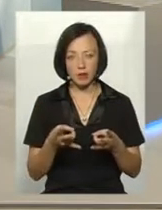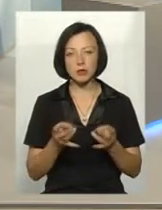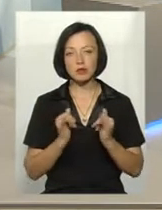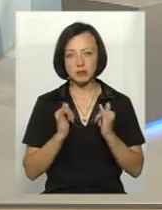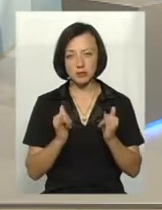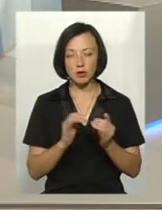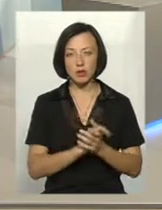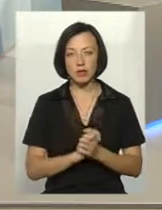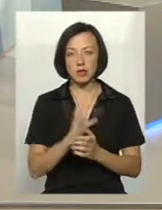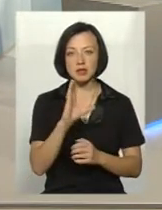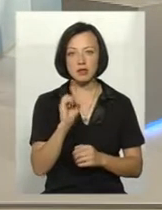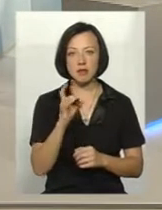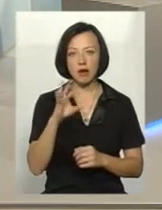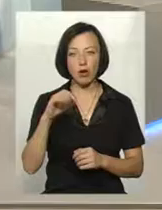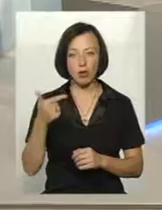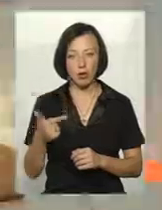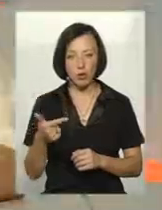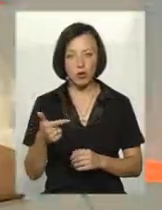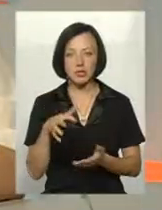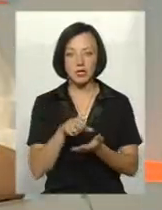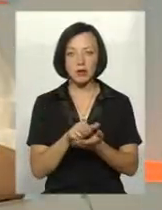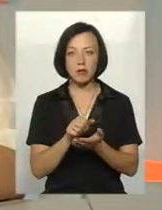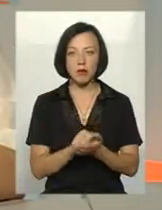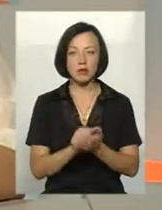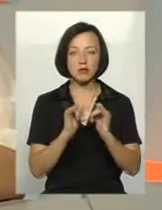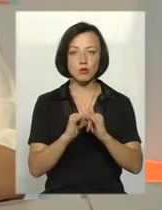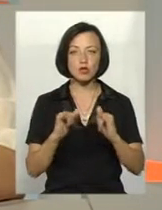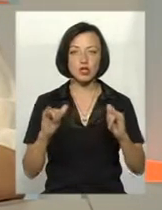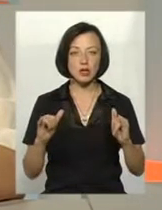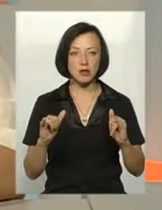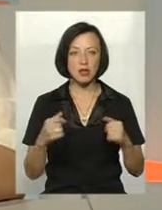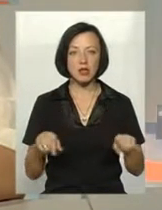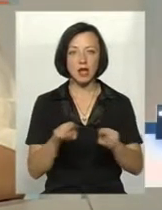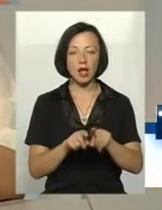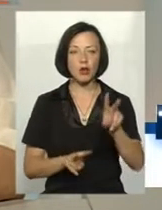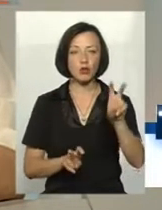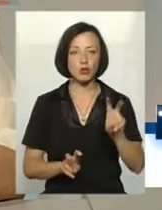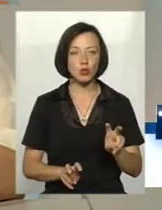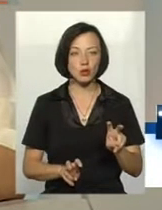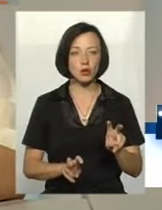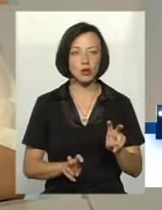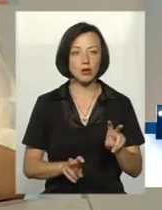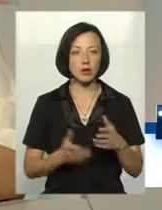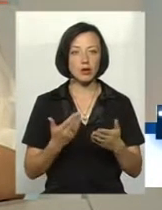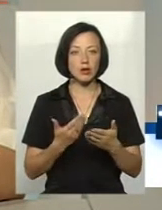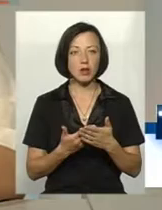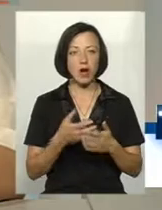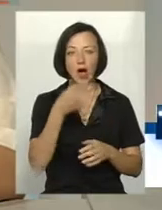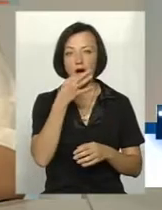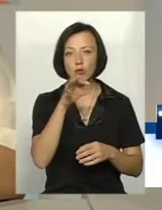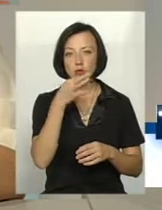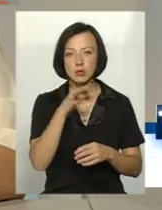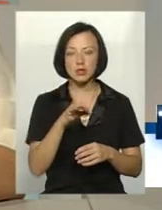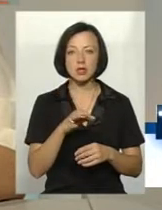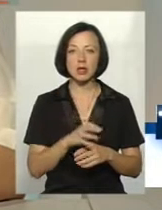корпорації сварогвездоруб яка займається поширенням таких культур як грбузи